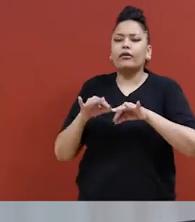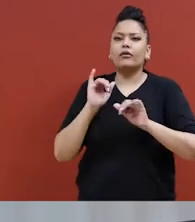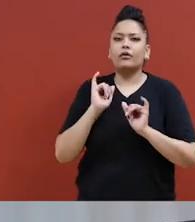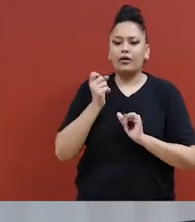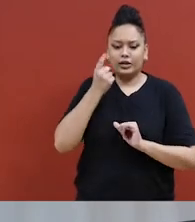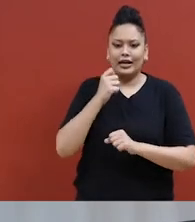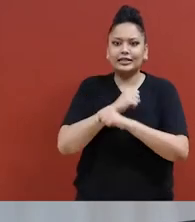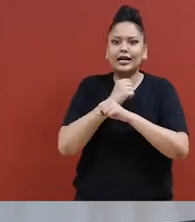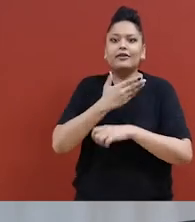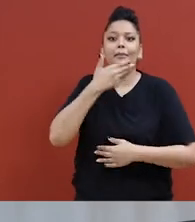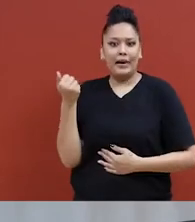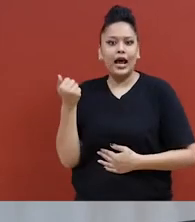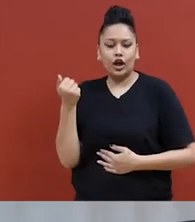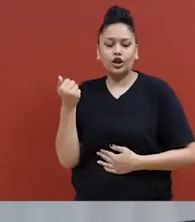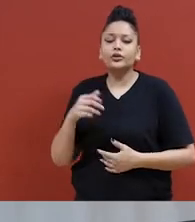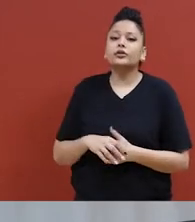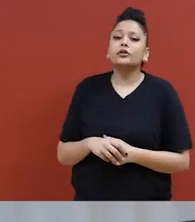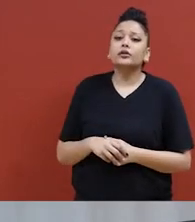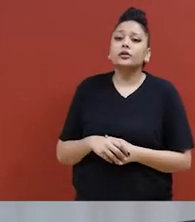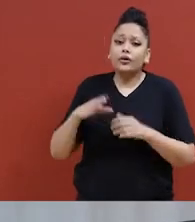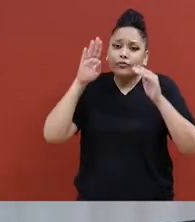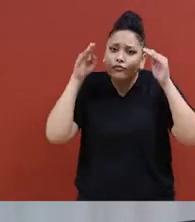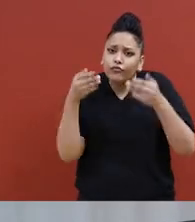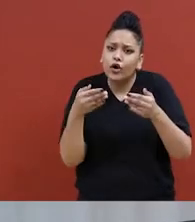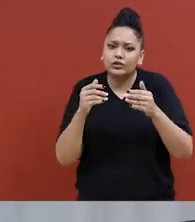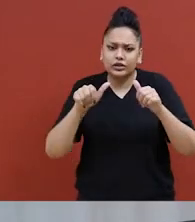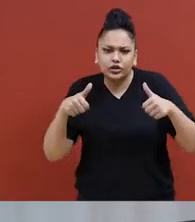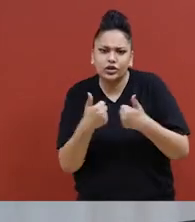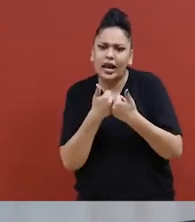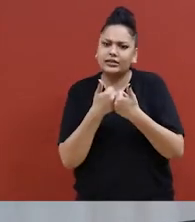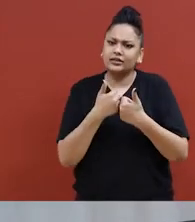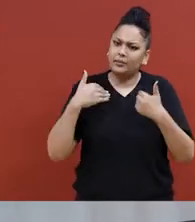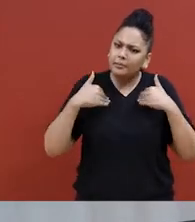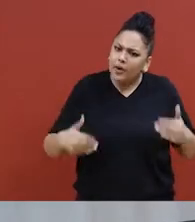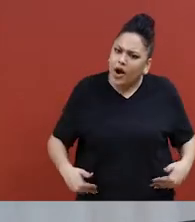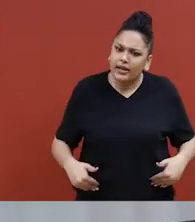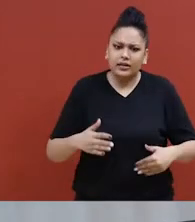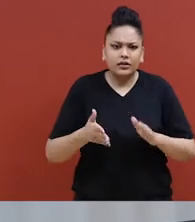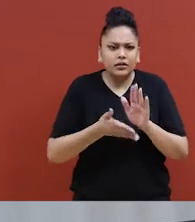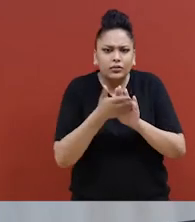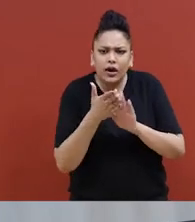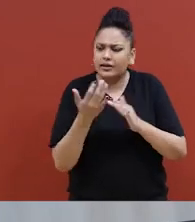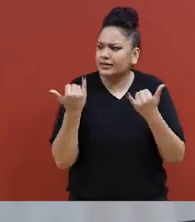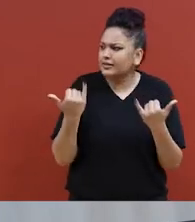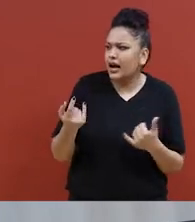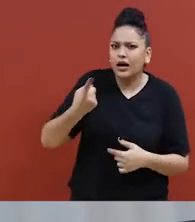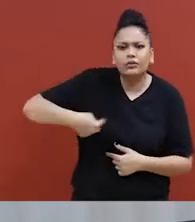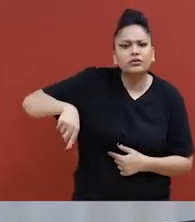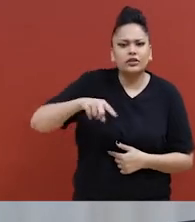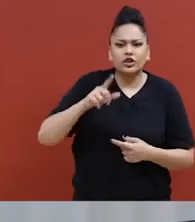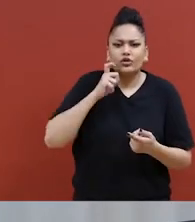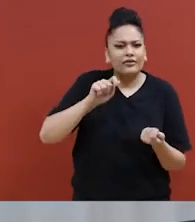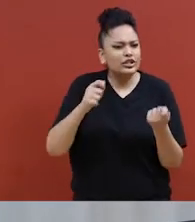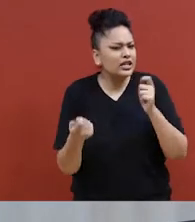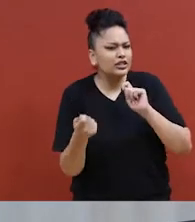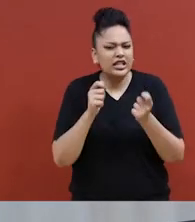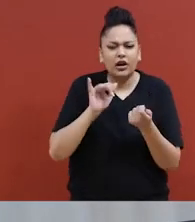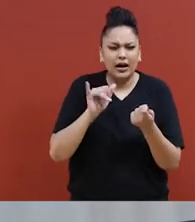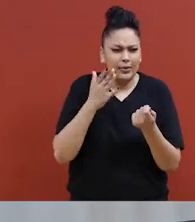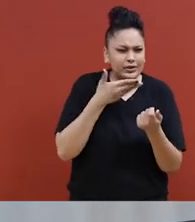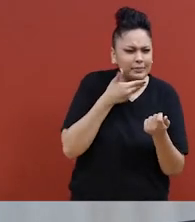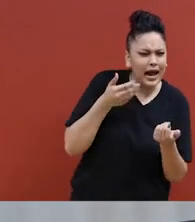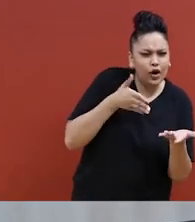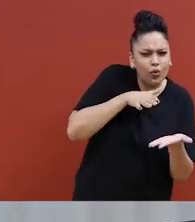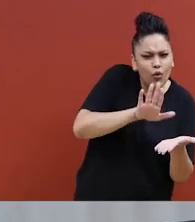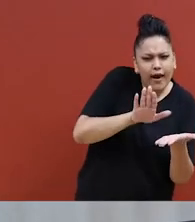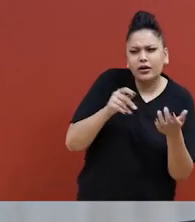de nous battre. Et ce sur quoi on veut se concentrer est comment fonctionne mon corps en ce moment. Je n'ai pas à changer